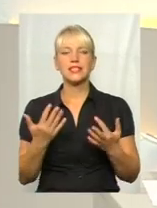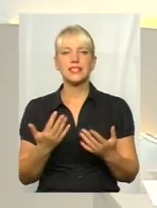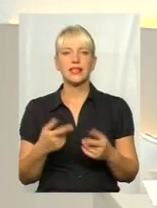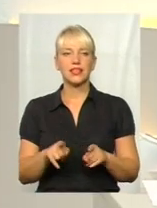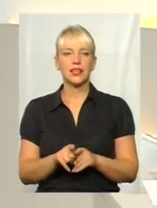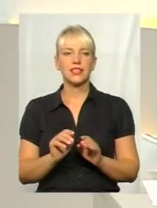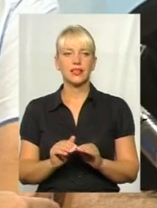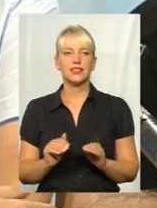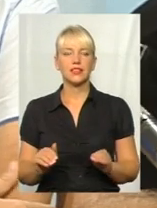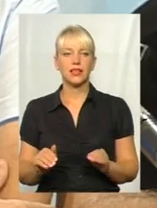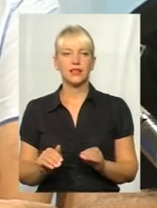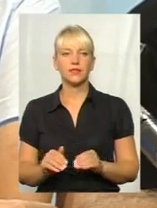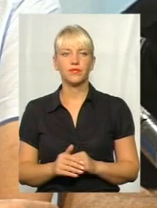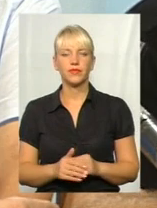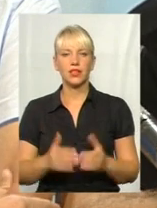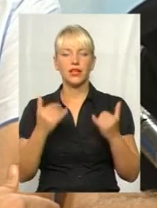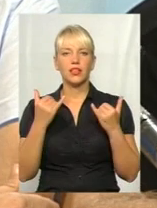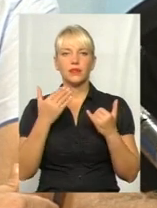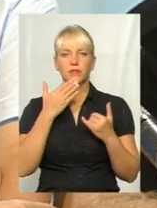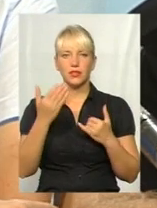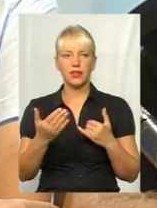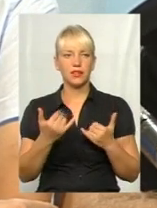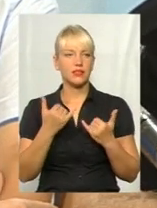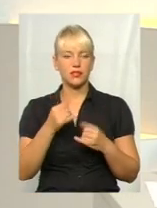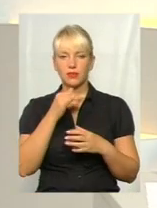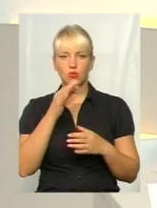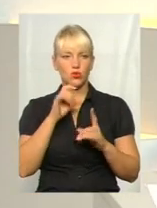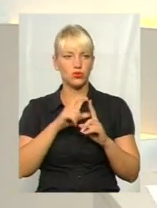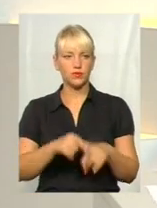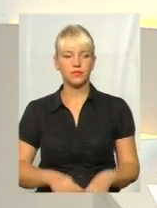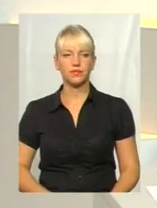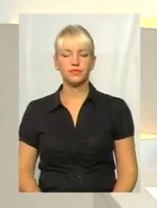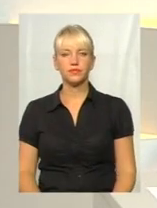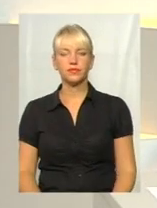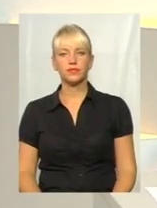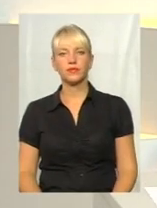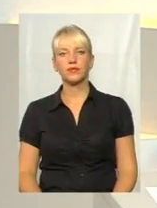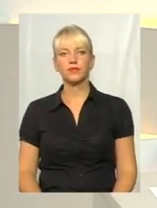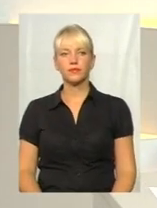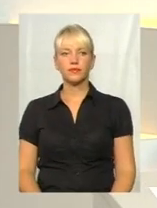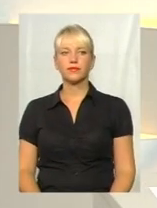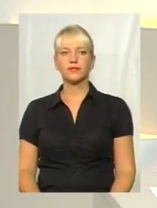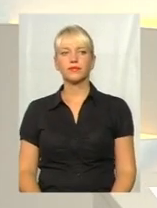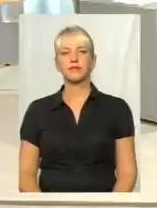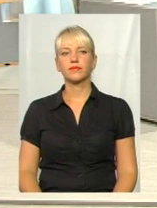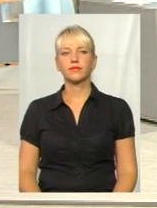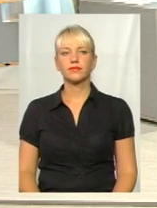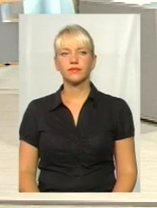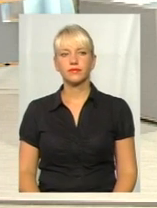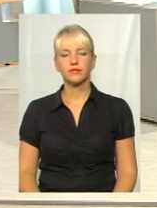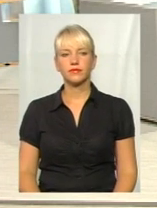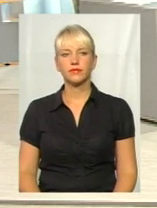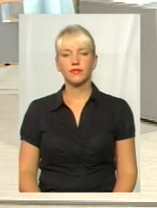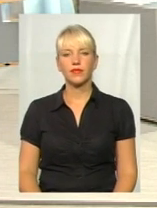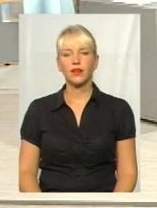дітей? Безпосередньо на даний момент не можу вам сказати, скільки. загальну кількість. Добре, дякую. Пане Віталій, є вам що